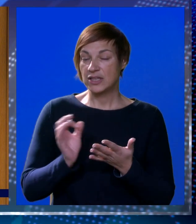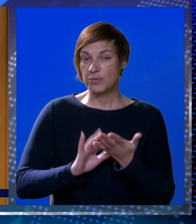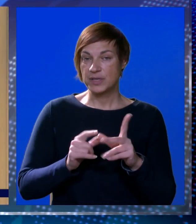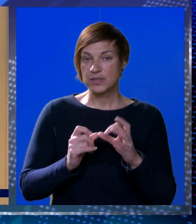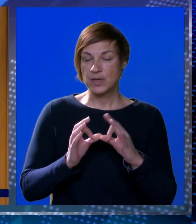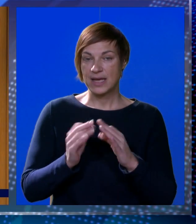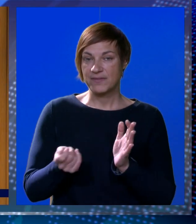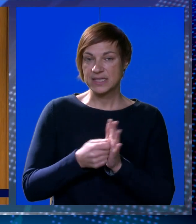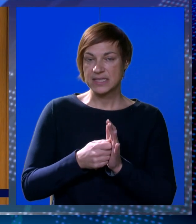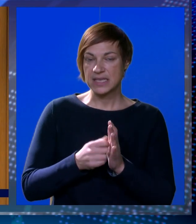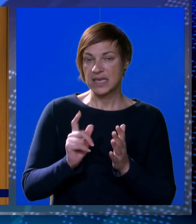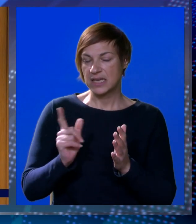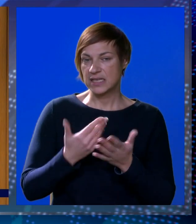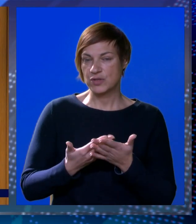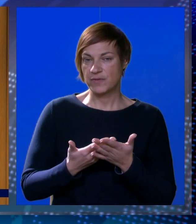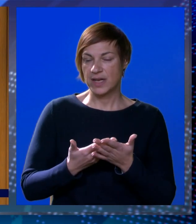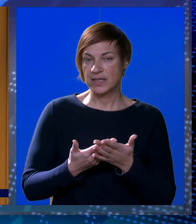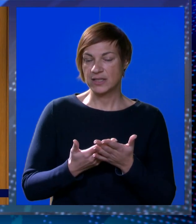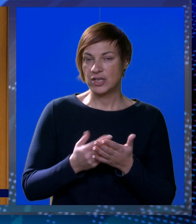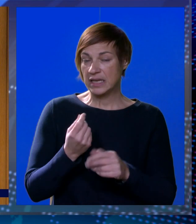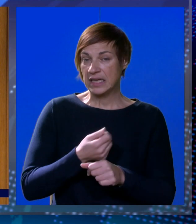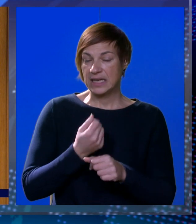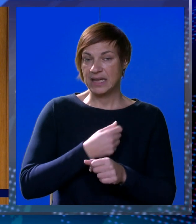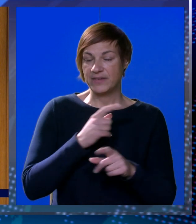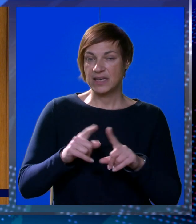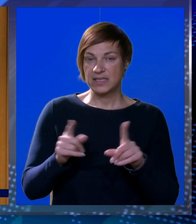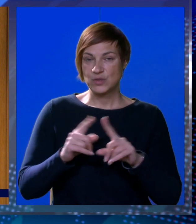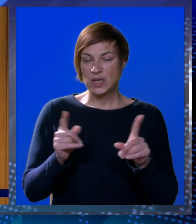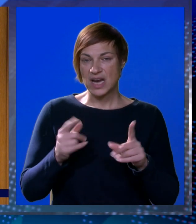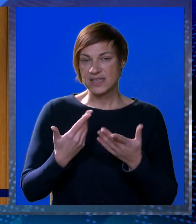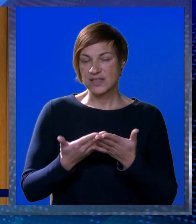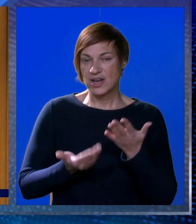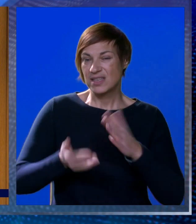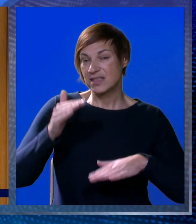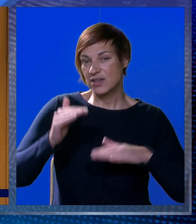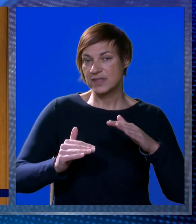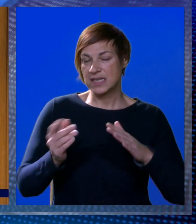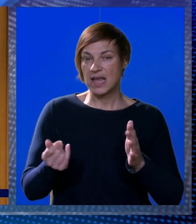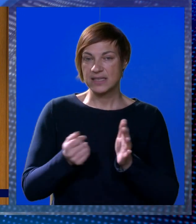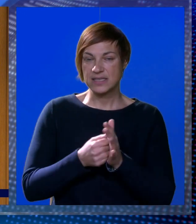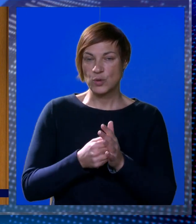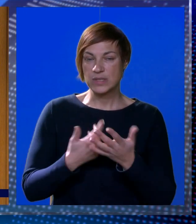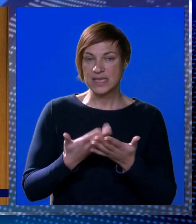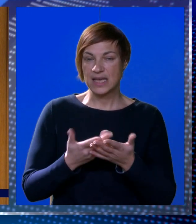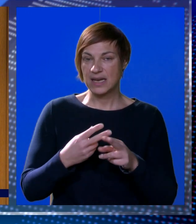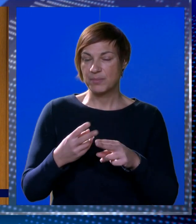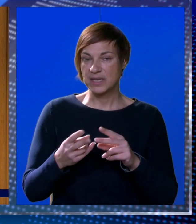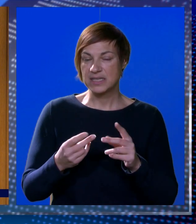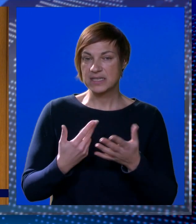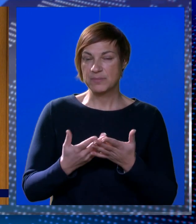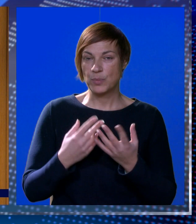su jako dobre. Cijene više nisu neki faktor, ljudi su navikli na razno razne oscilacije u cijenama i zbog